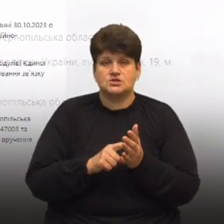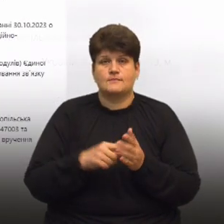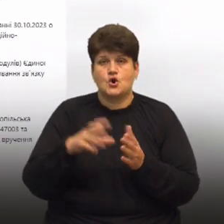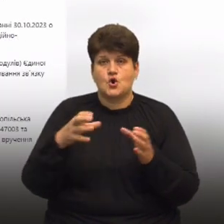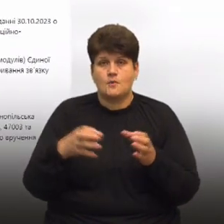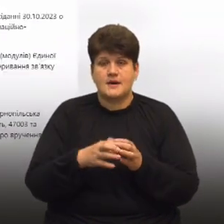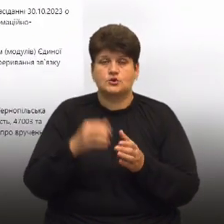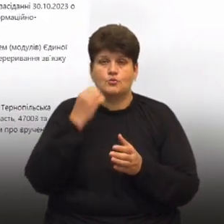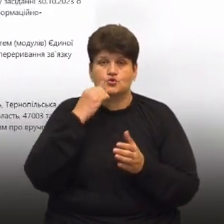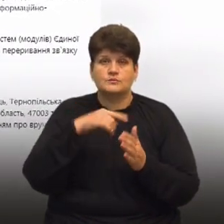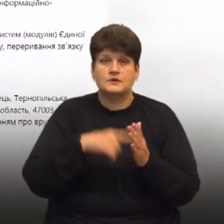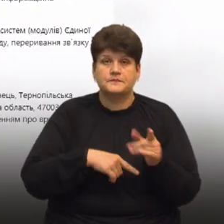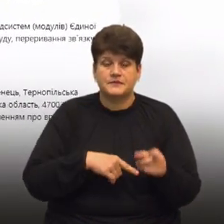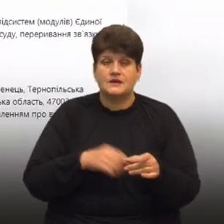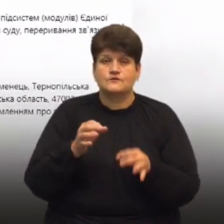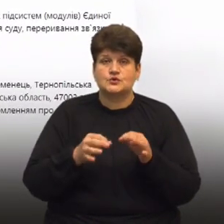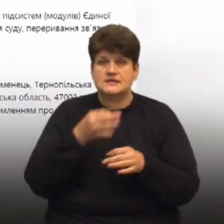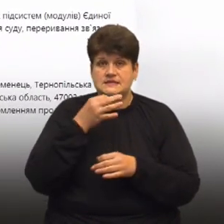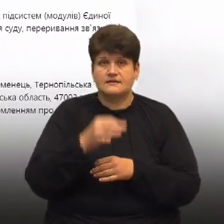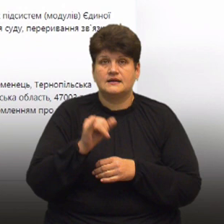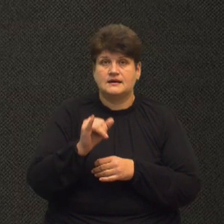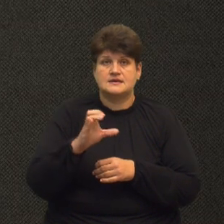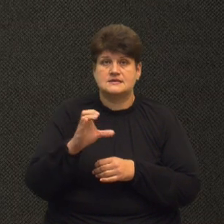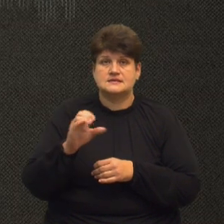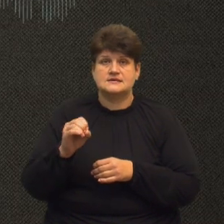Зараз в суді розповів адвокат Ілля Серафимов